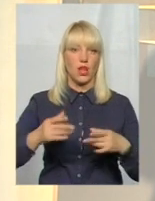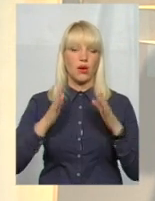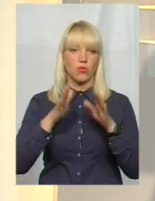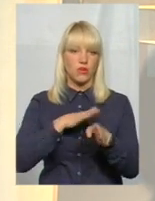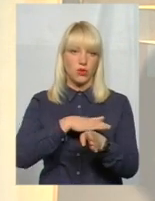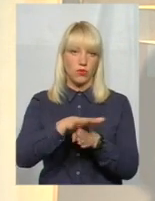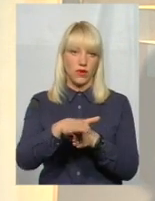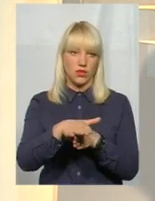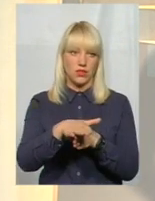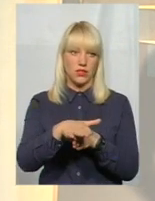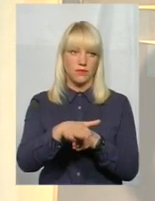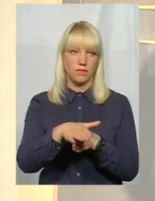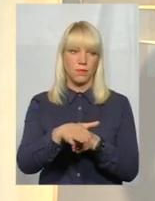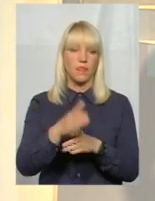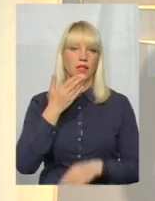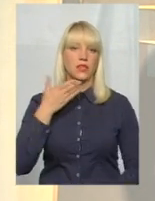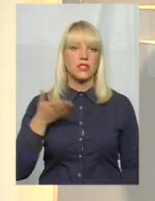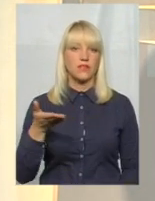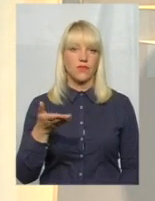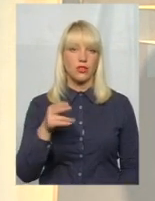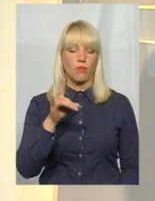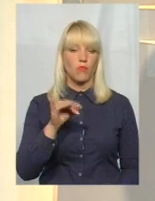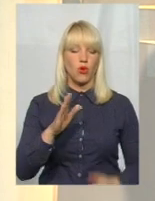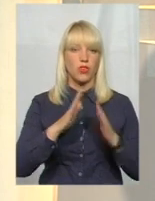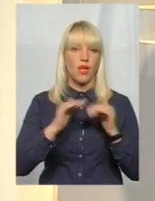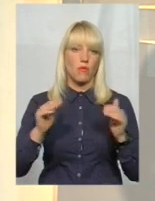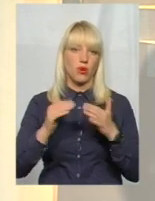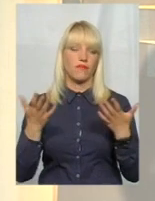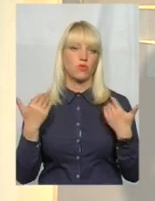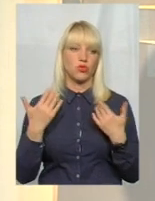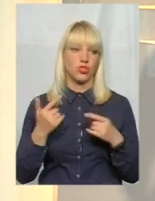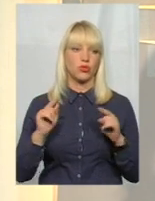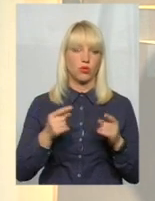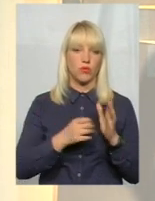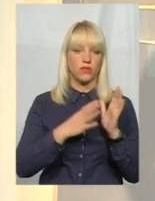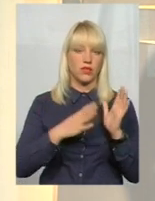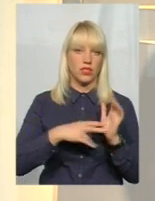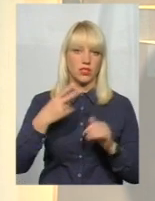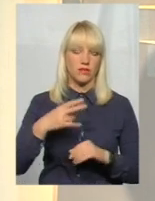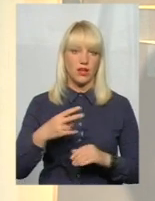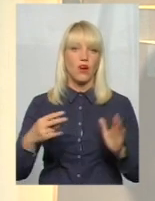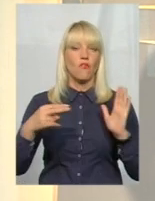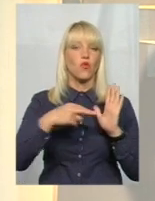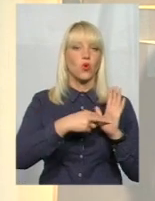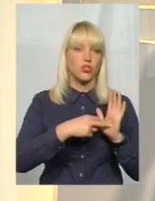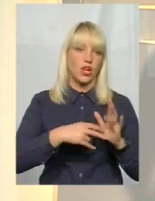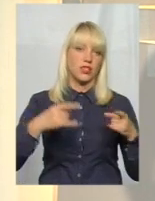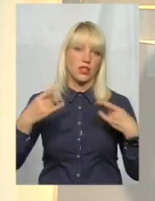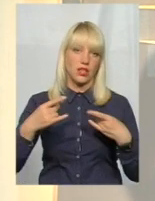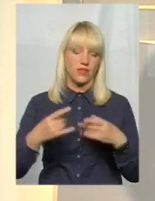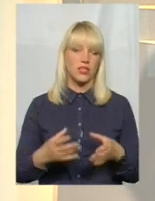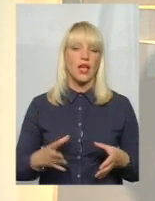відбуватись звіт про табори відпочинку. Отож, о 19.20 включайте телевізор,